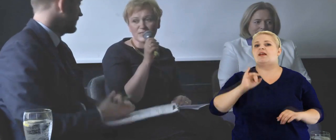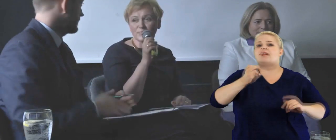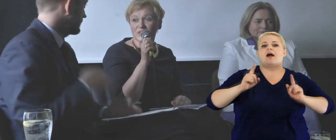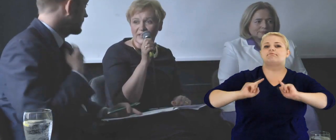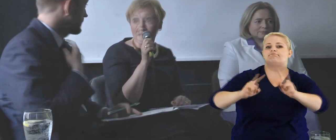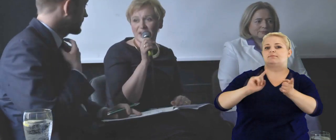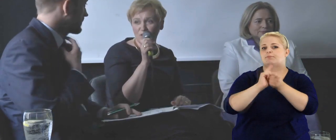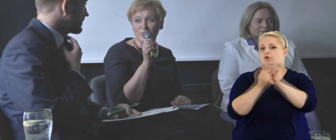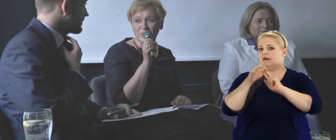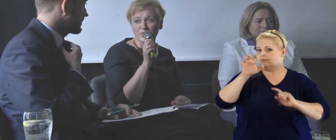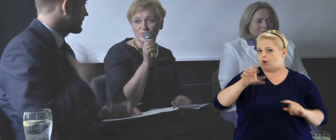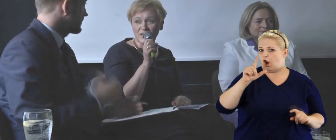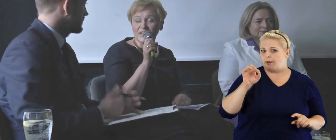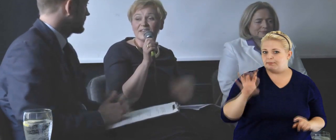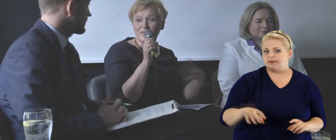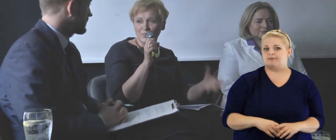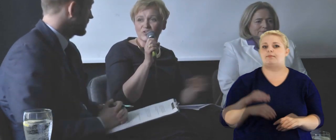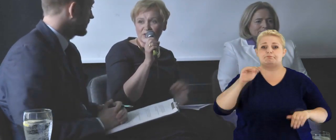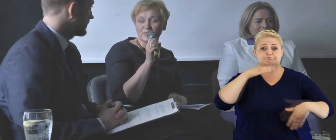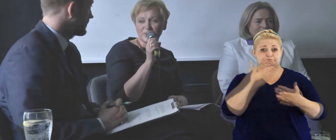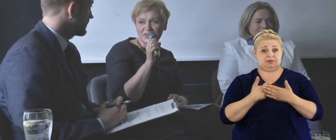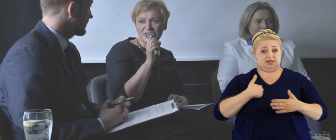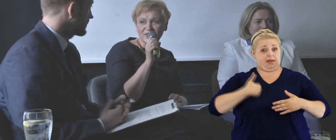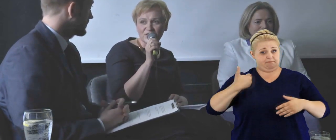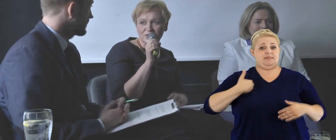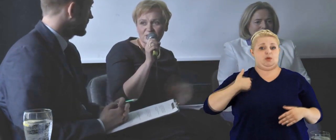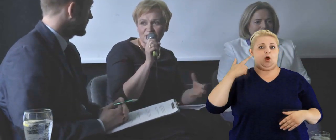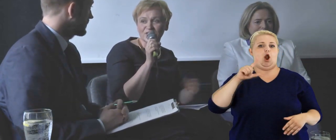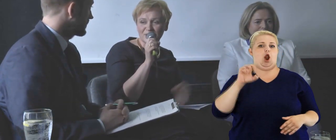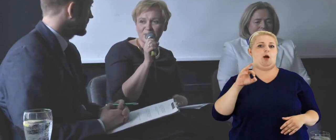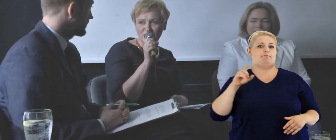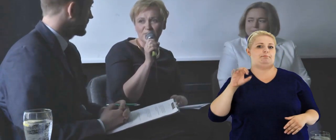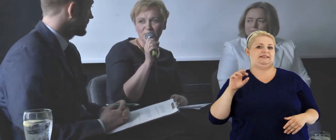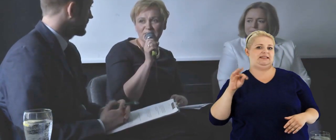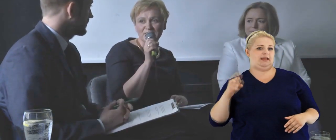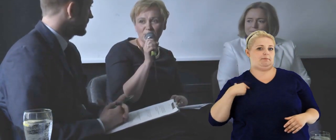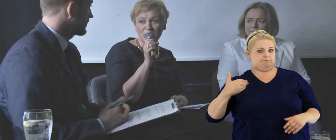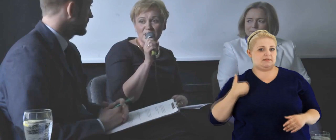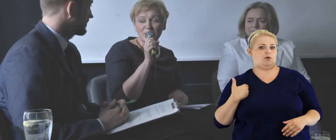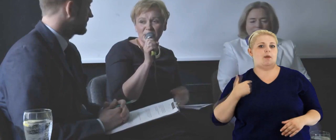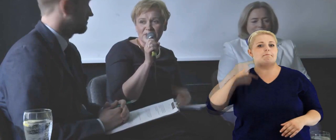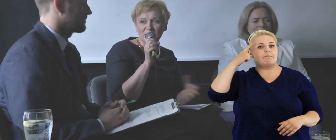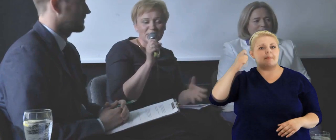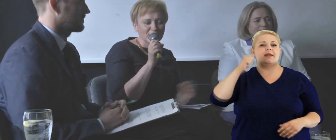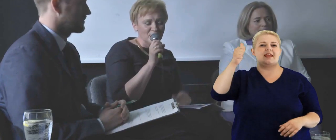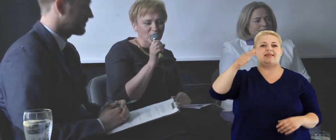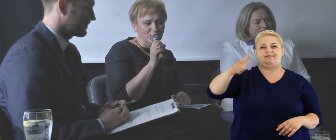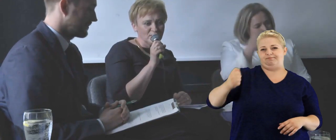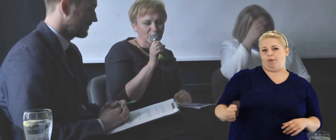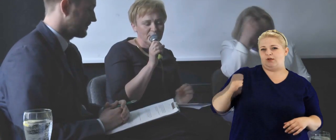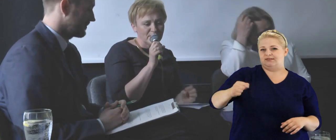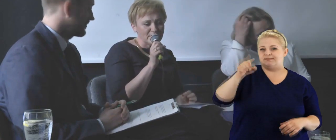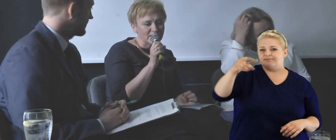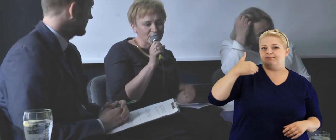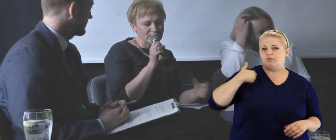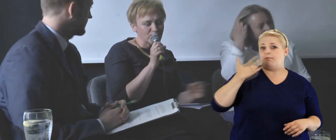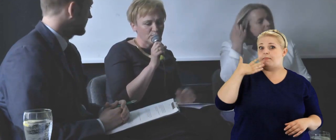jak organizować spotkanie dla lobbystów. Tam można się przyznać, że byłem lobbystą. Pamiętam jednego